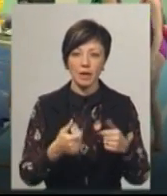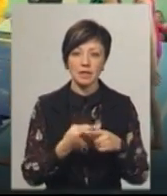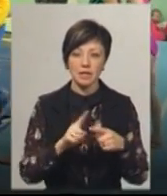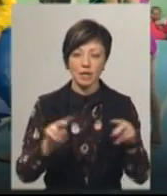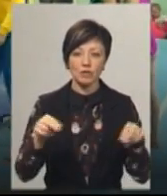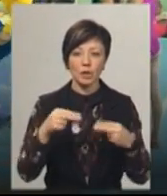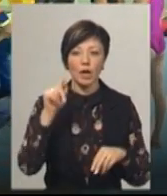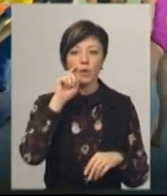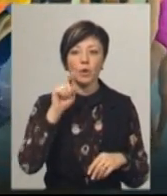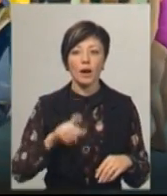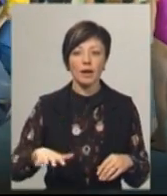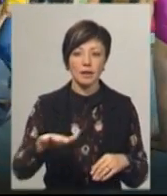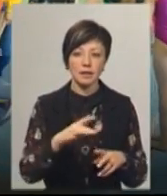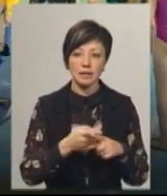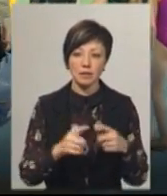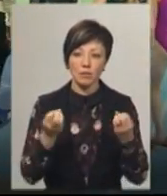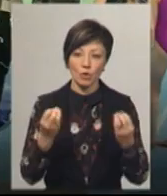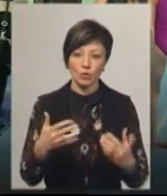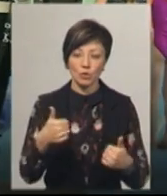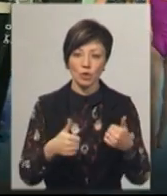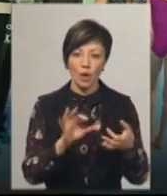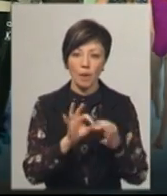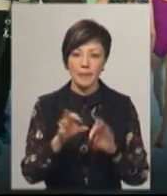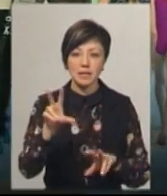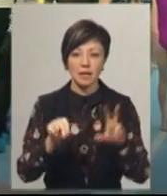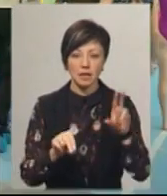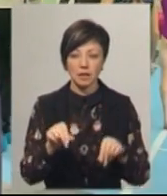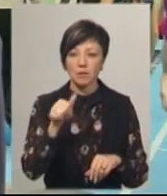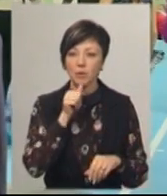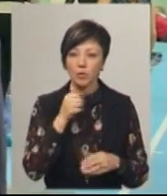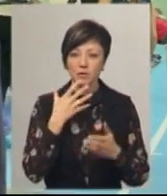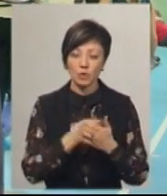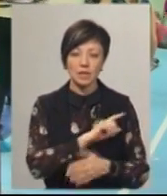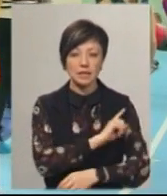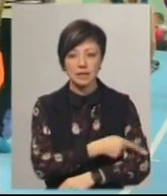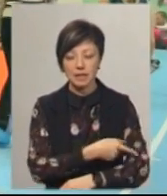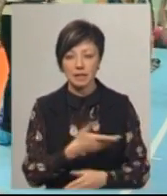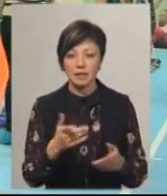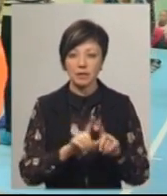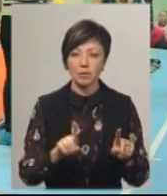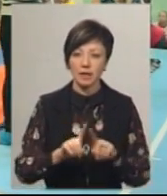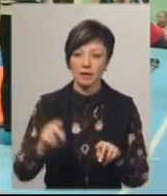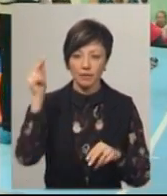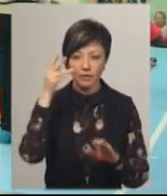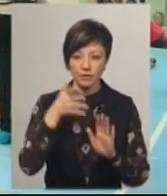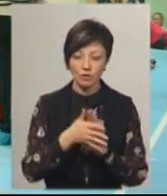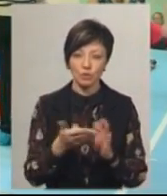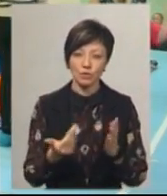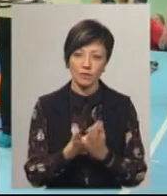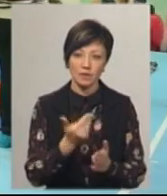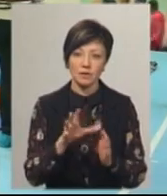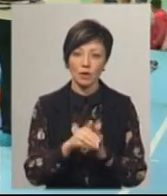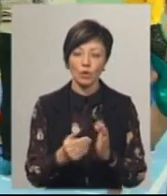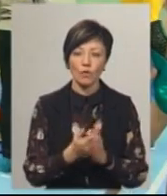чемпіонат України. А це просто турнір олімпійської надіги, ми пробуємо свої сили, якісь елементи вивчили, якісь нові вставили, і ми